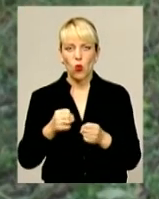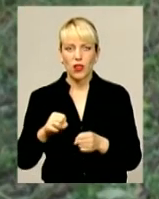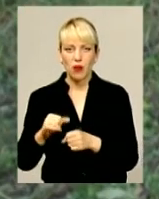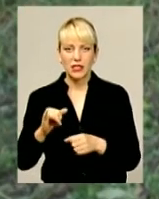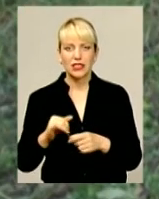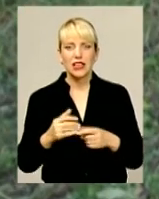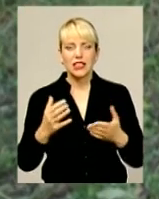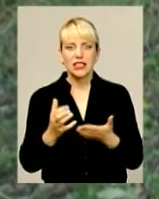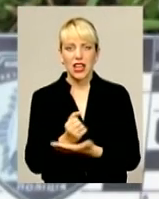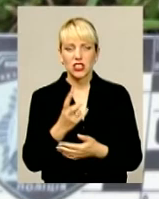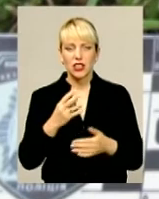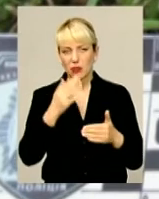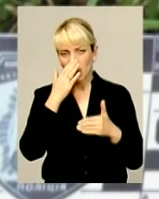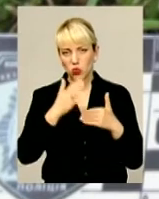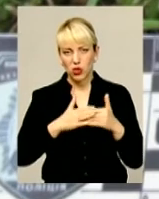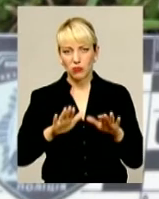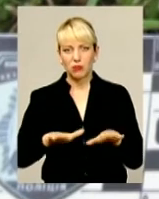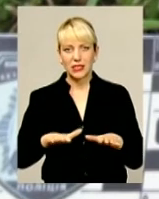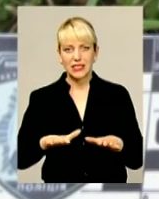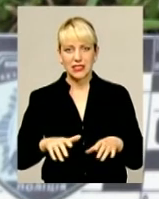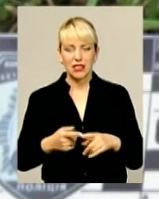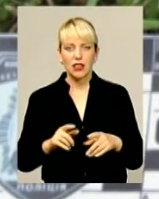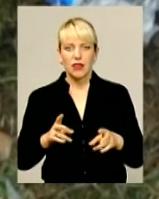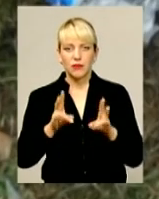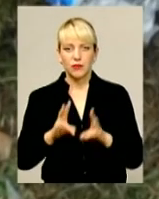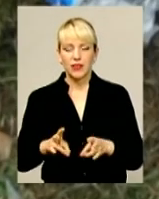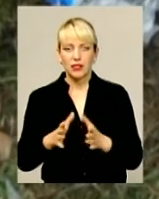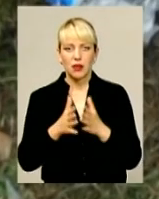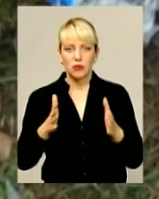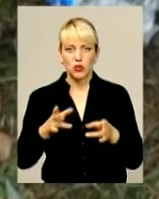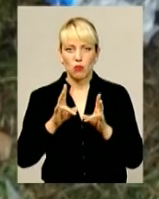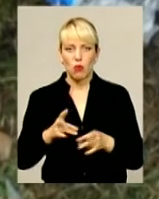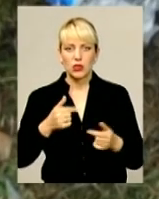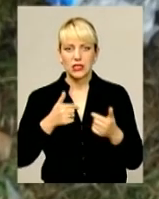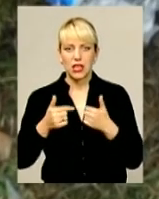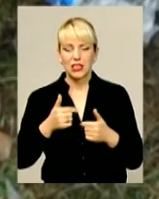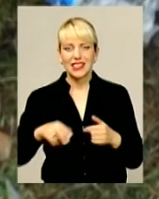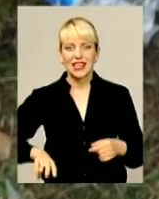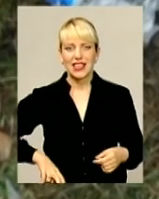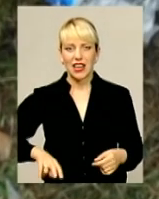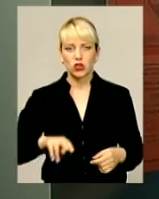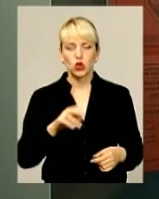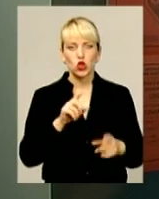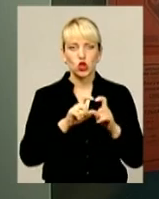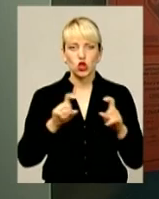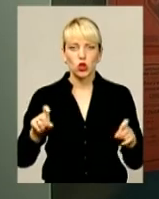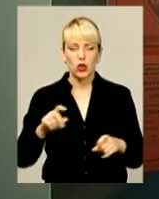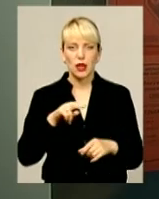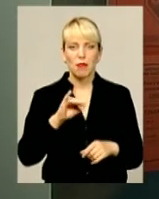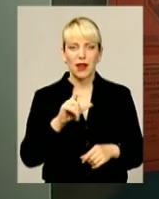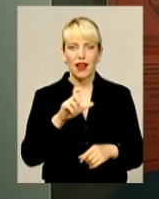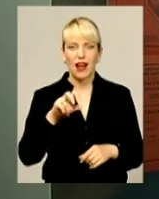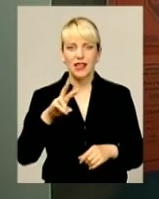вибухотехніки знайшли неподалік епіцентру вибуху. Найбільше постраждав директор Мушкутинецької школи Ігор Пихальський.